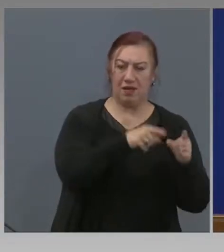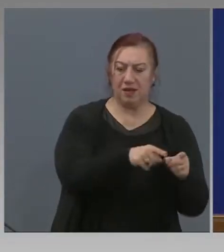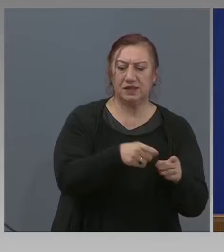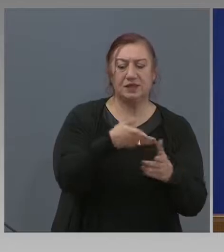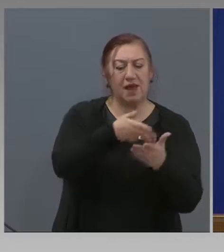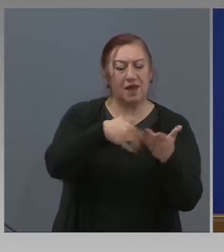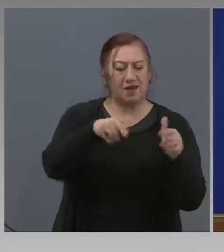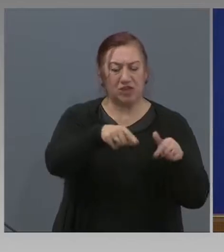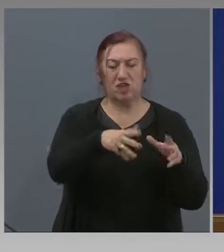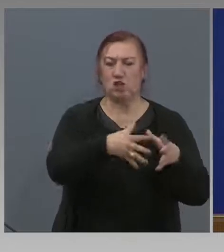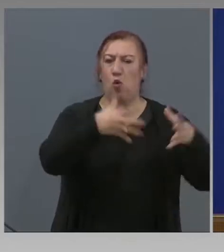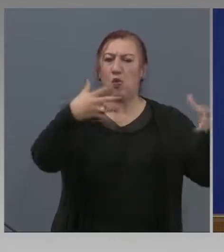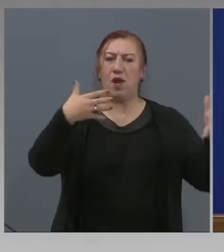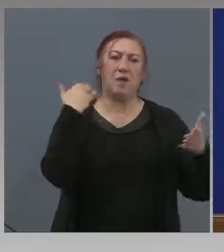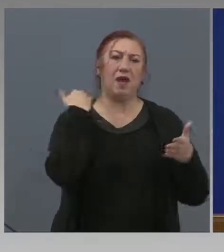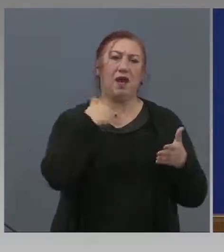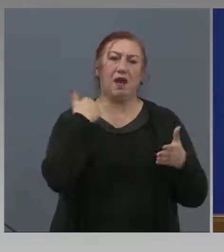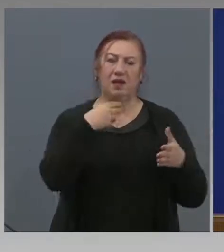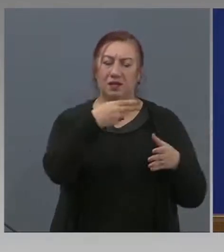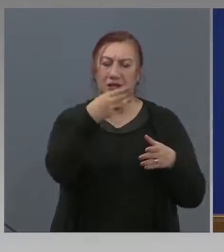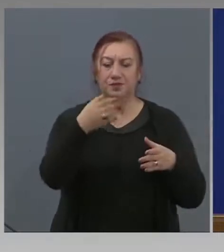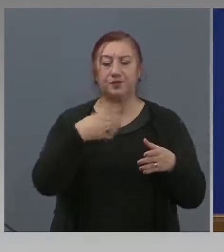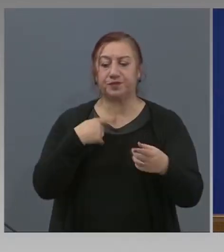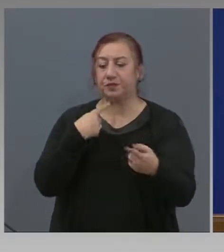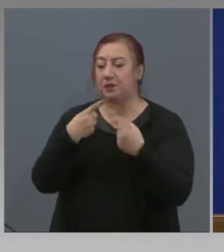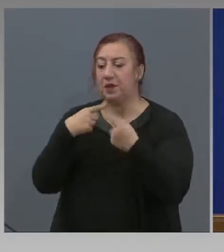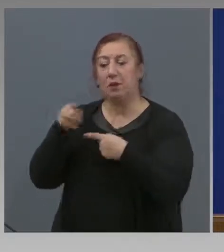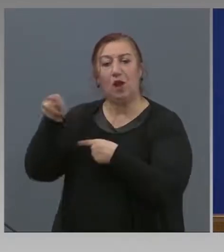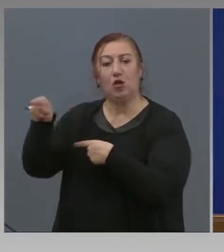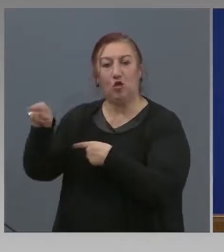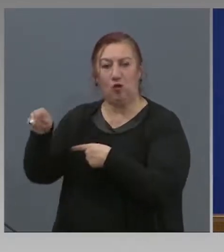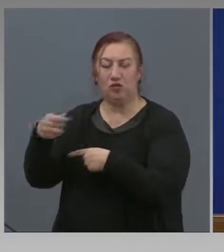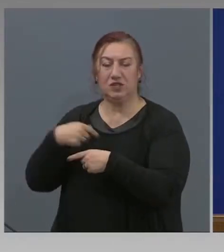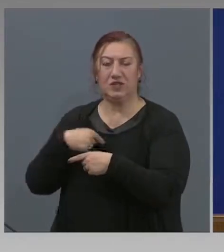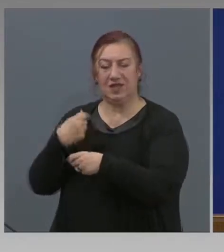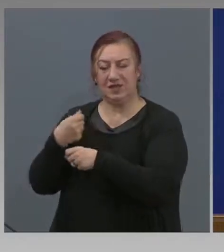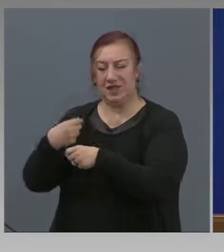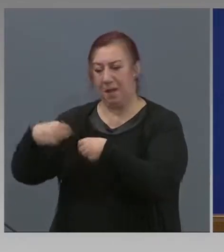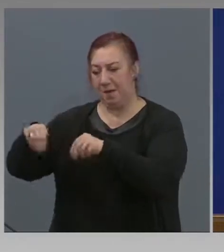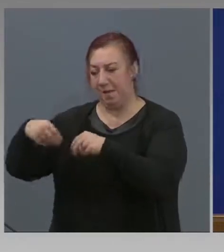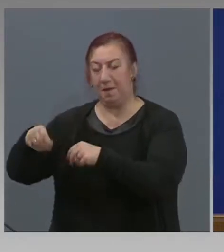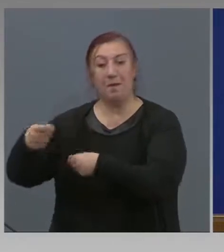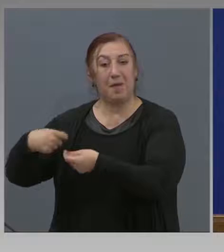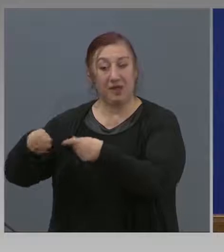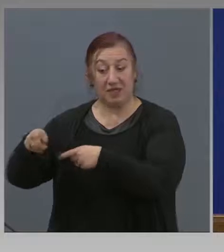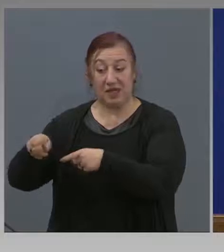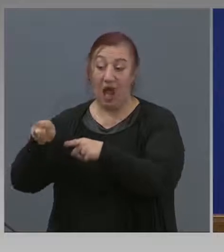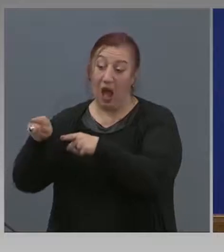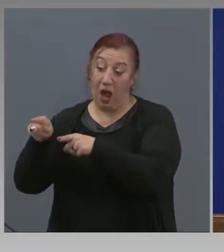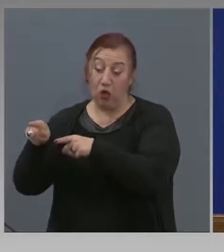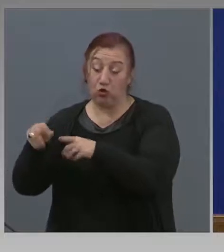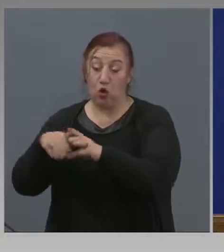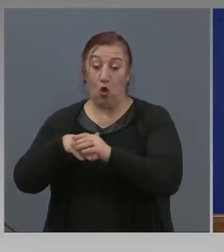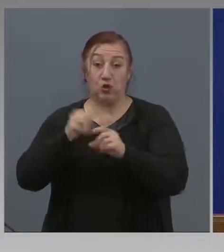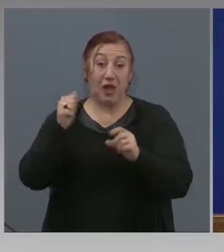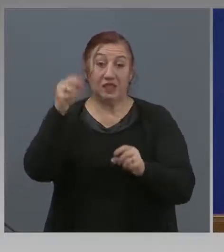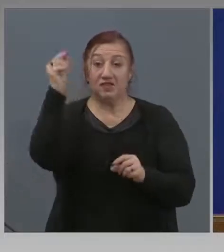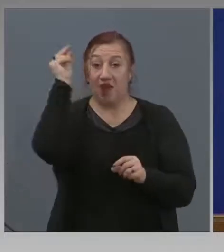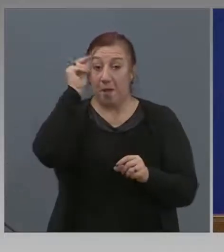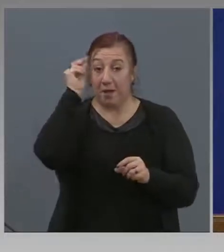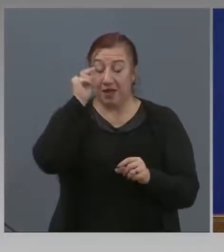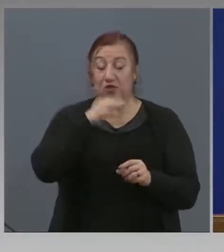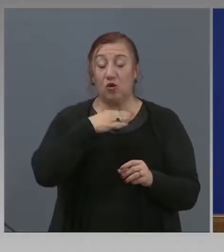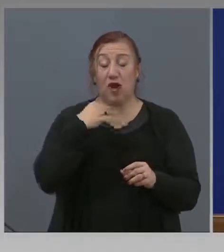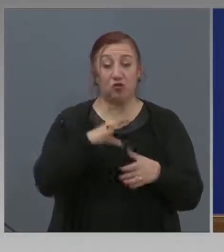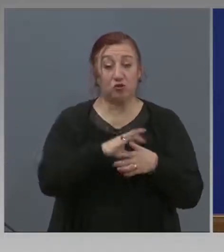част от тях, големите, имат договори с тези оператори. Разбира се, ако оператор откаже българско агнешко месо, това е негова